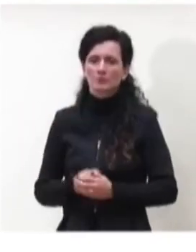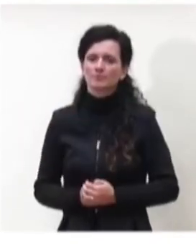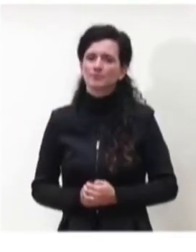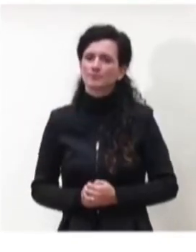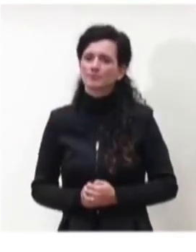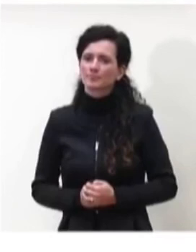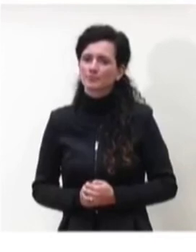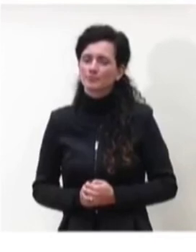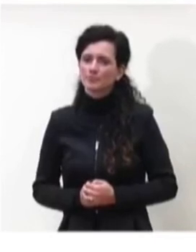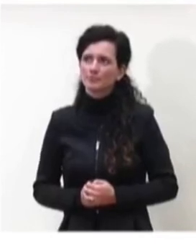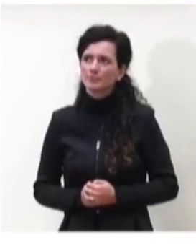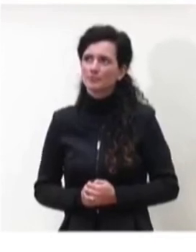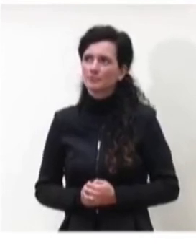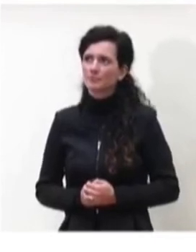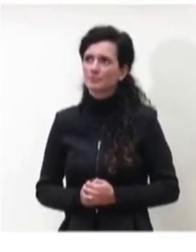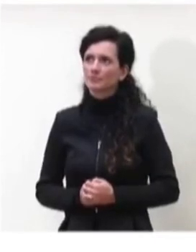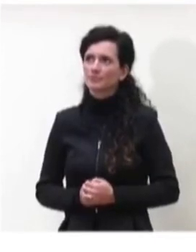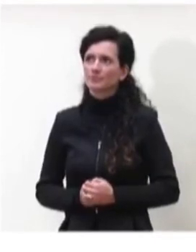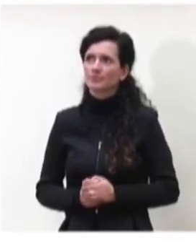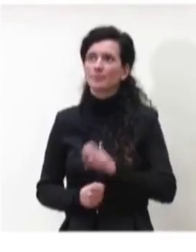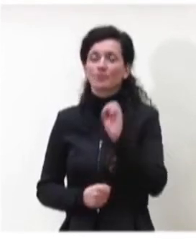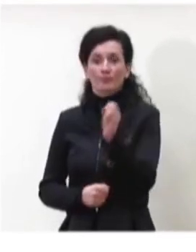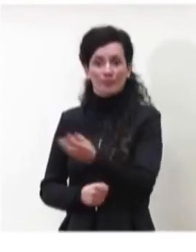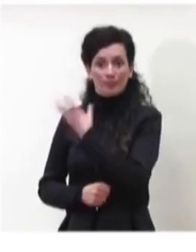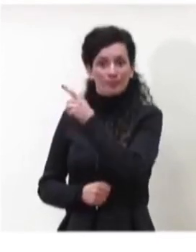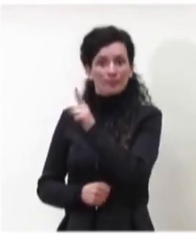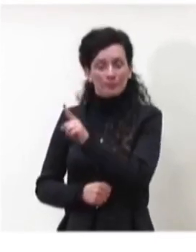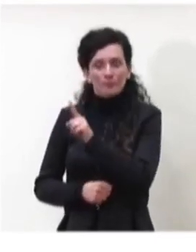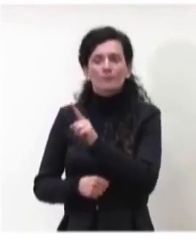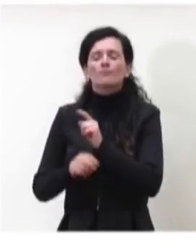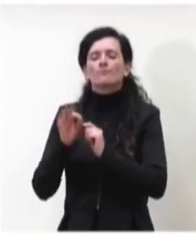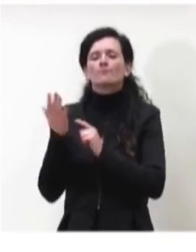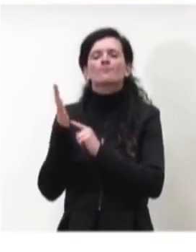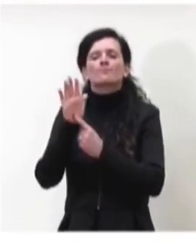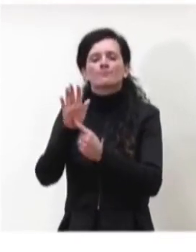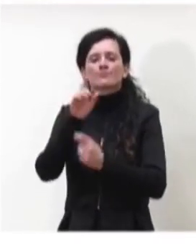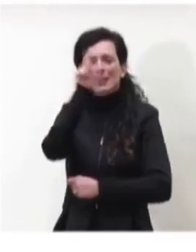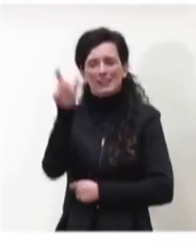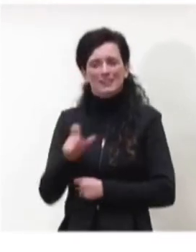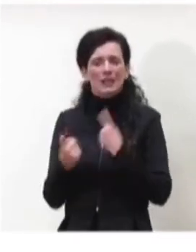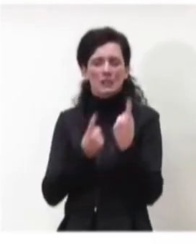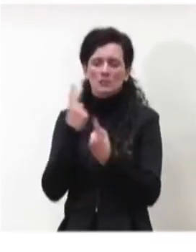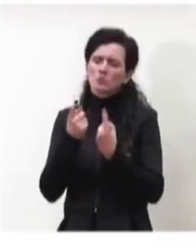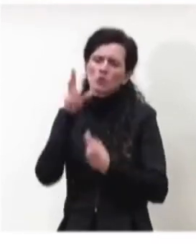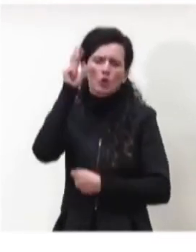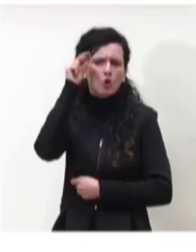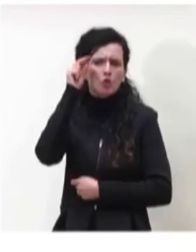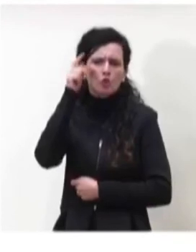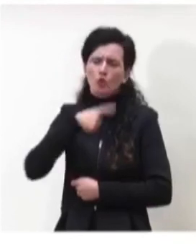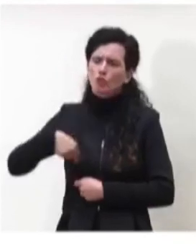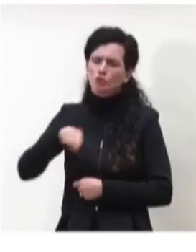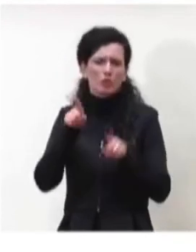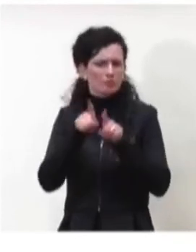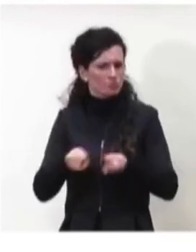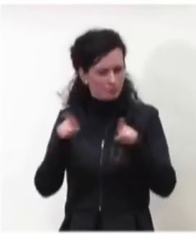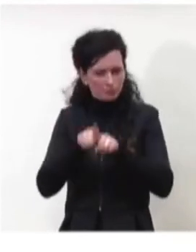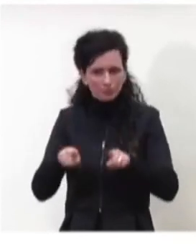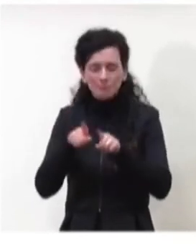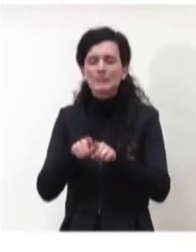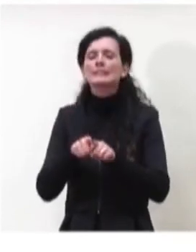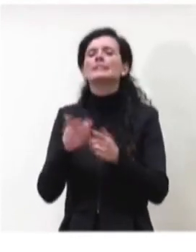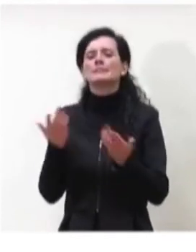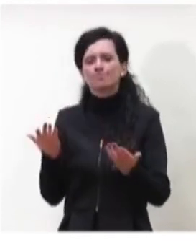Questo è il dato anche che rappresenta il nostro Paese, è un dato ormai che conosciamo costante e ci mostra un Paese dove